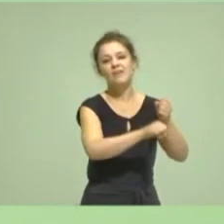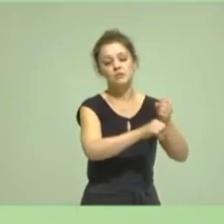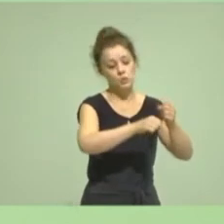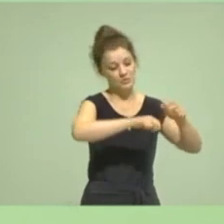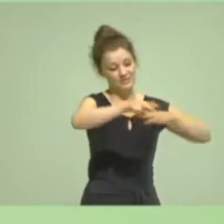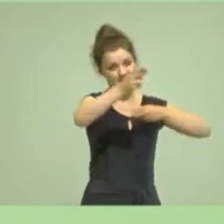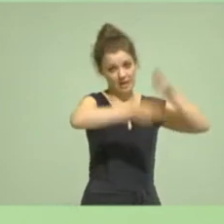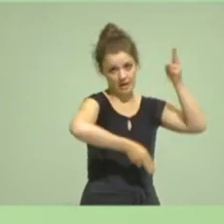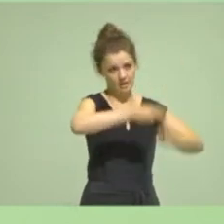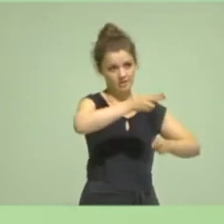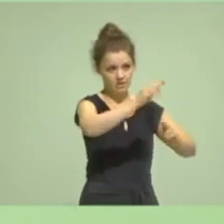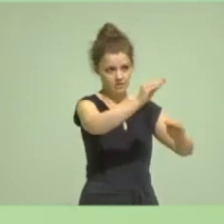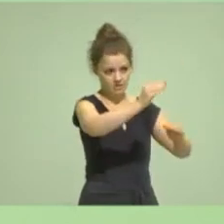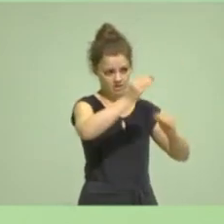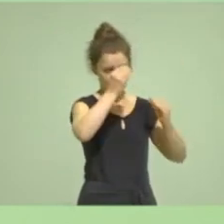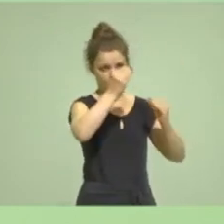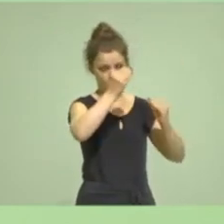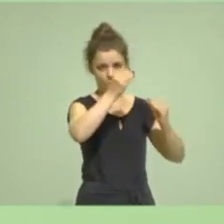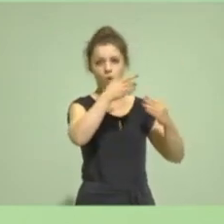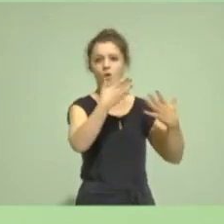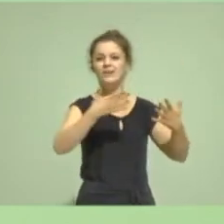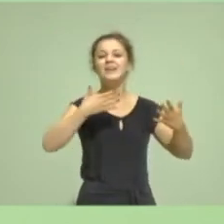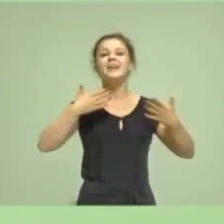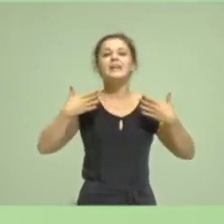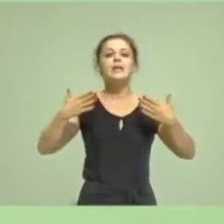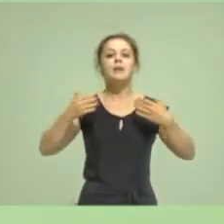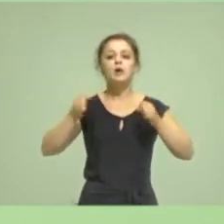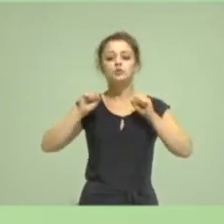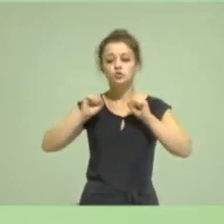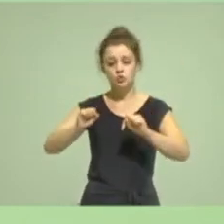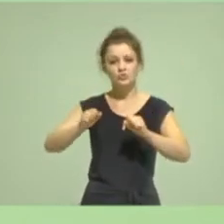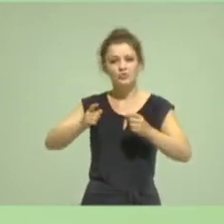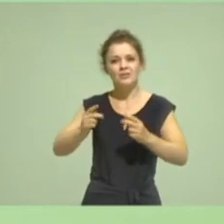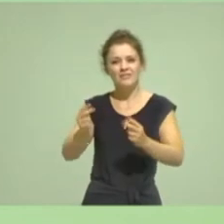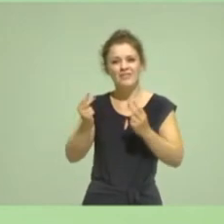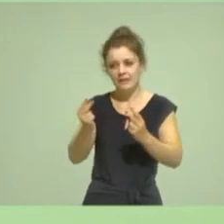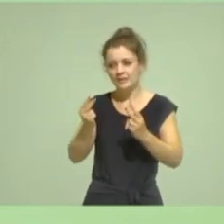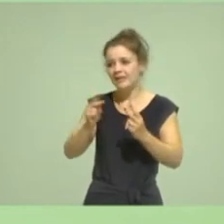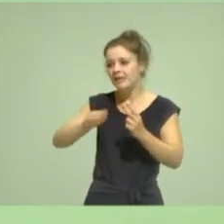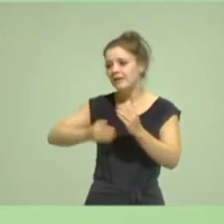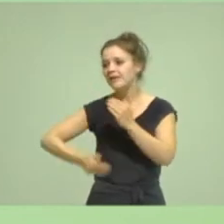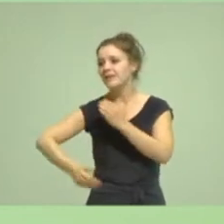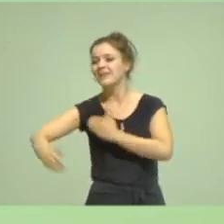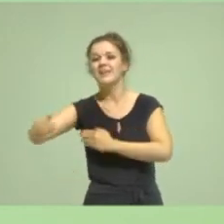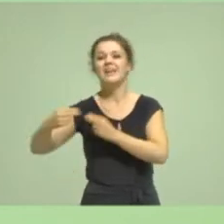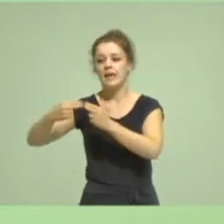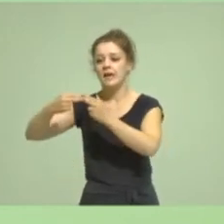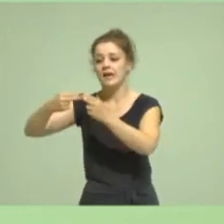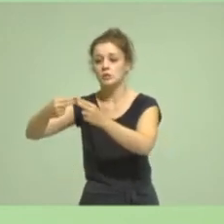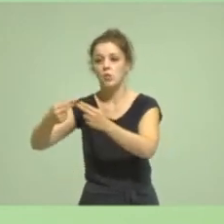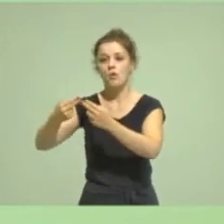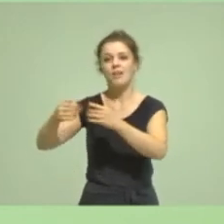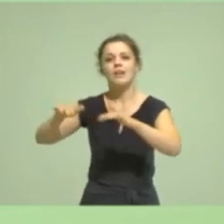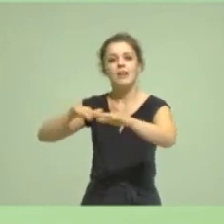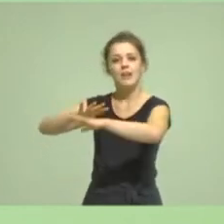so angelegt sein muss, dass er die Freiheitsräume zukünftiger Generationen sichert. Und genau das, liebe Freundinnen und Freunde,